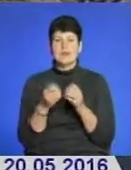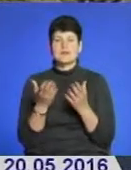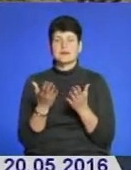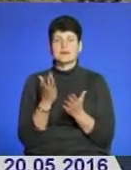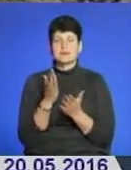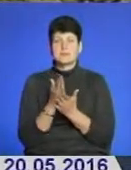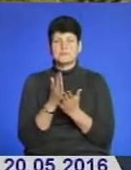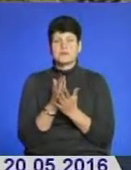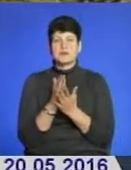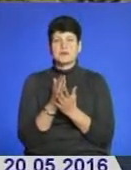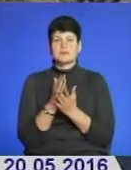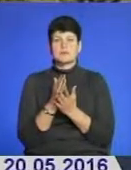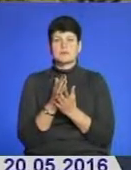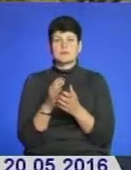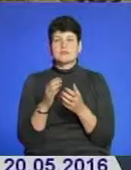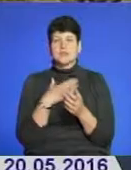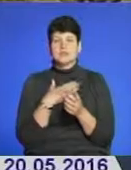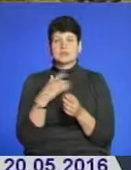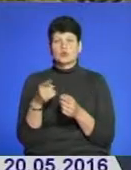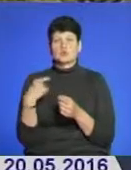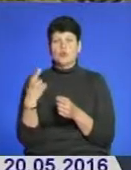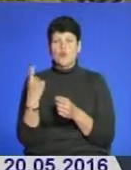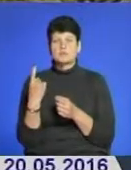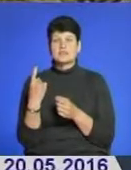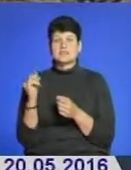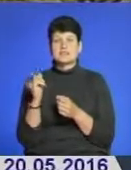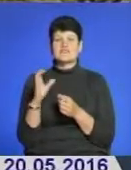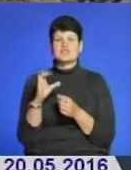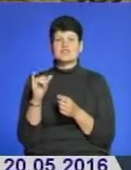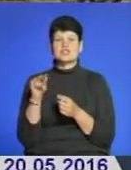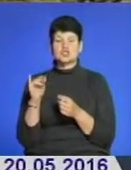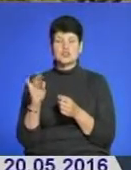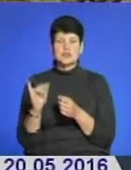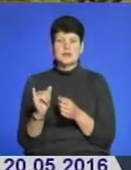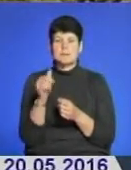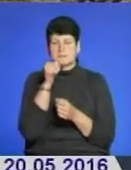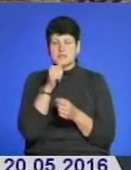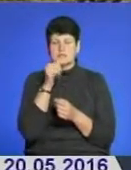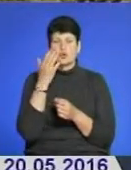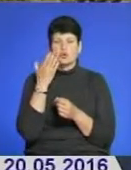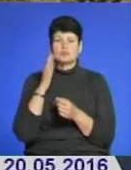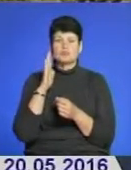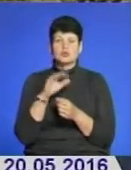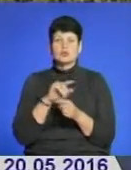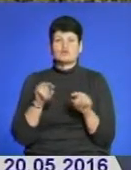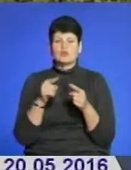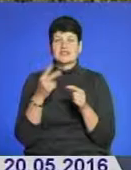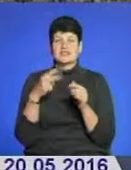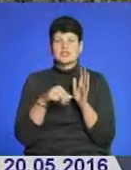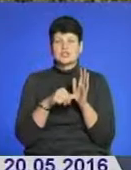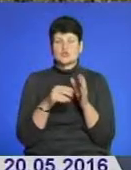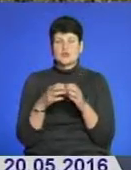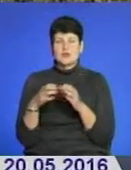якими ми зустрілися безпосередньо в наша Тернопільська область в січні місяці, коли в нас вже були створені 26 громад. Це